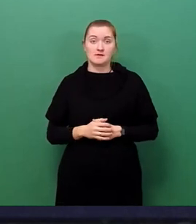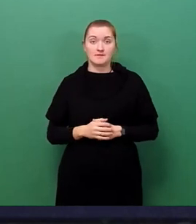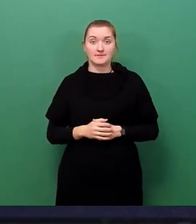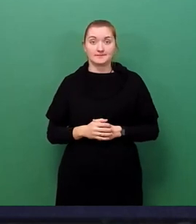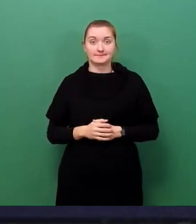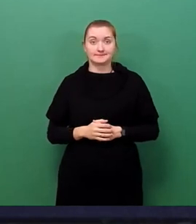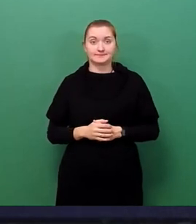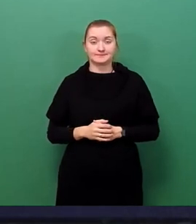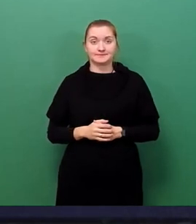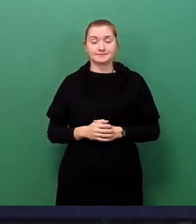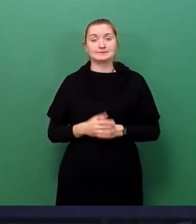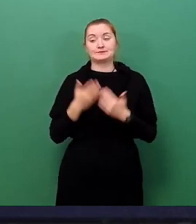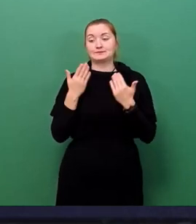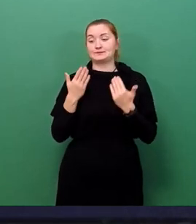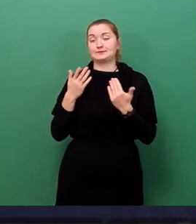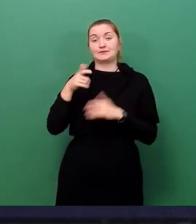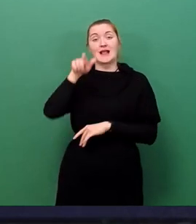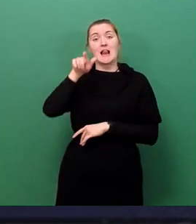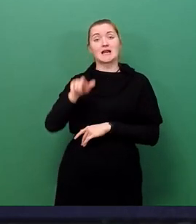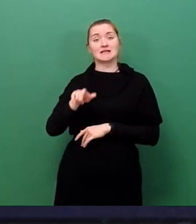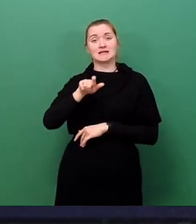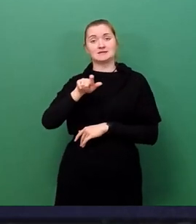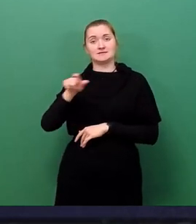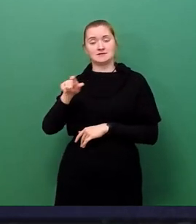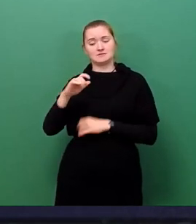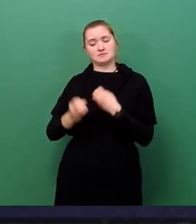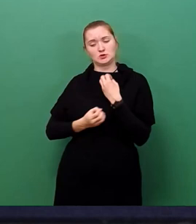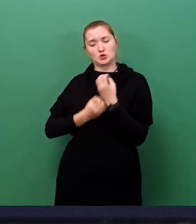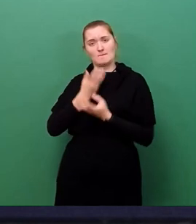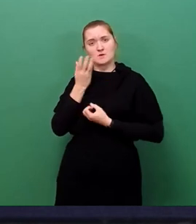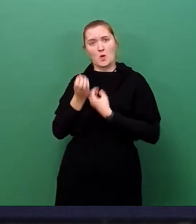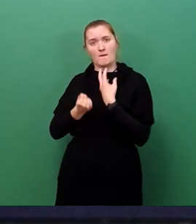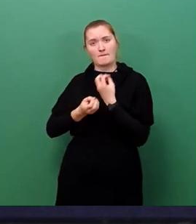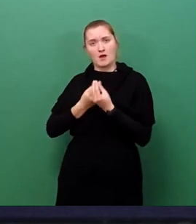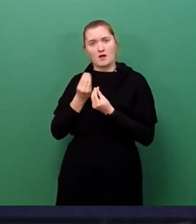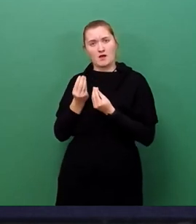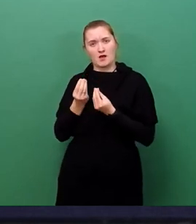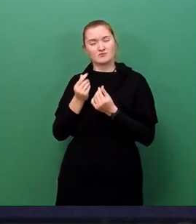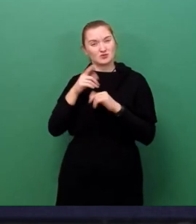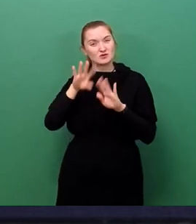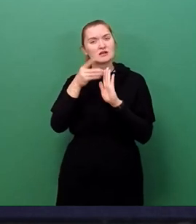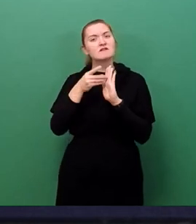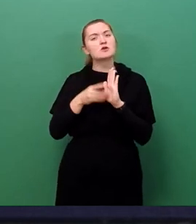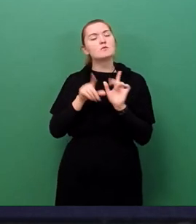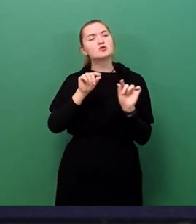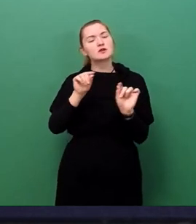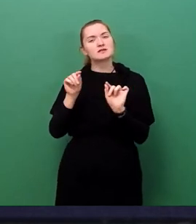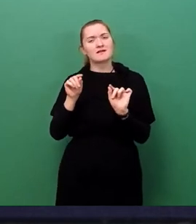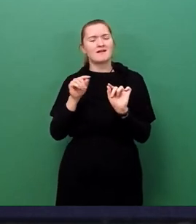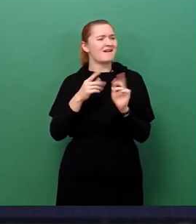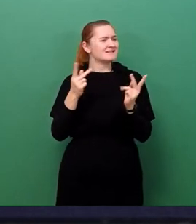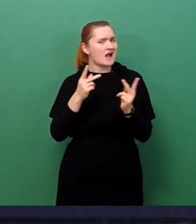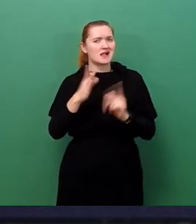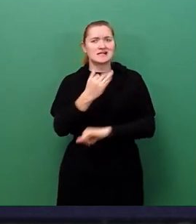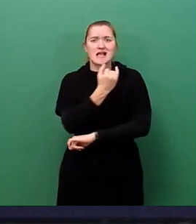klinischen Symptome bestehen per Definition bei jedem Impfdurchbruch. Wir hatten das